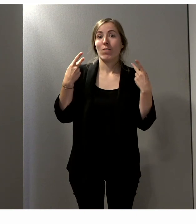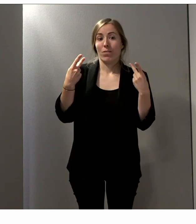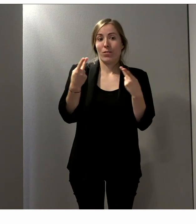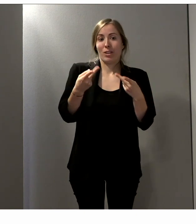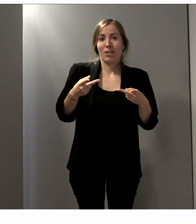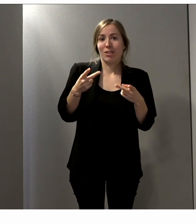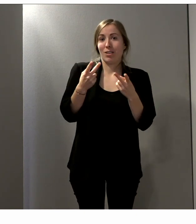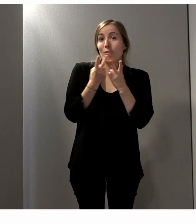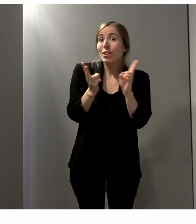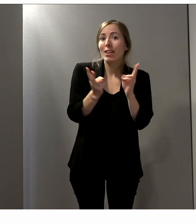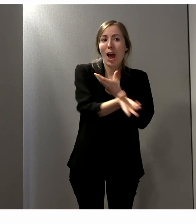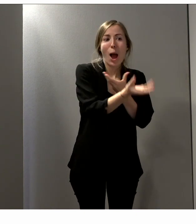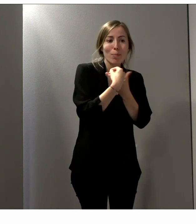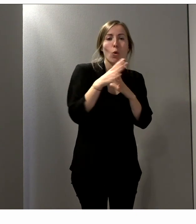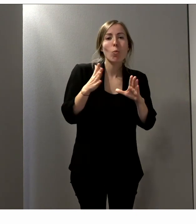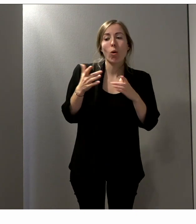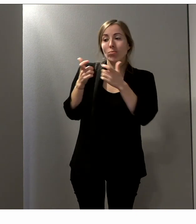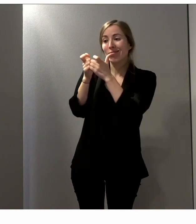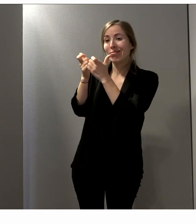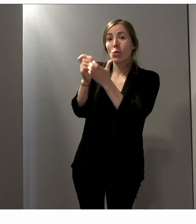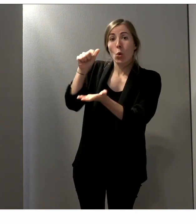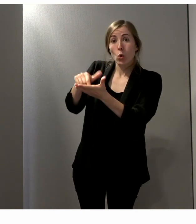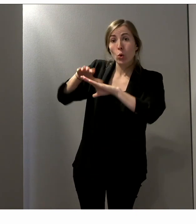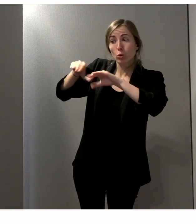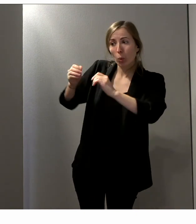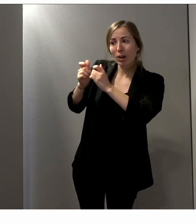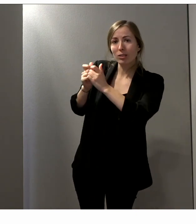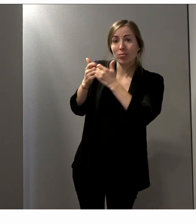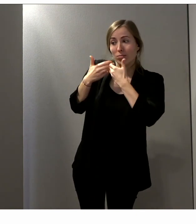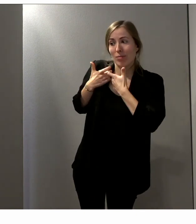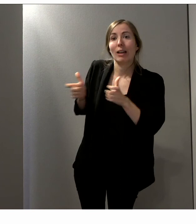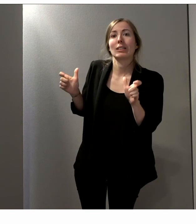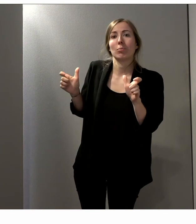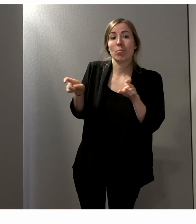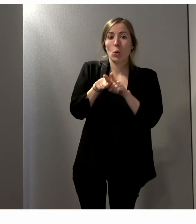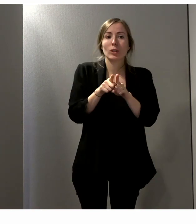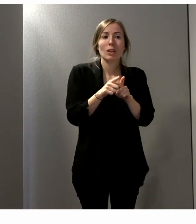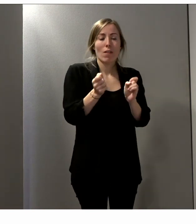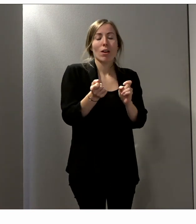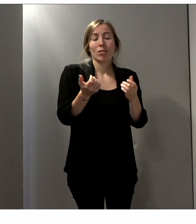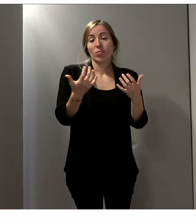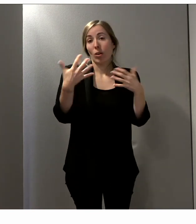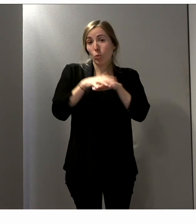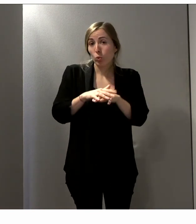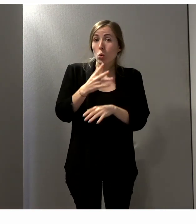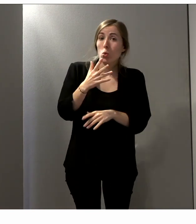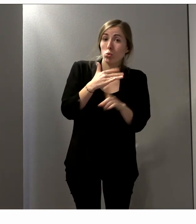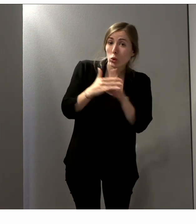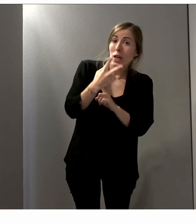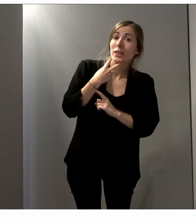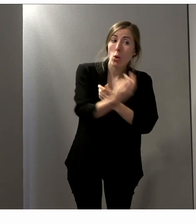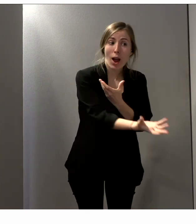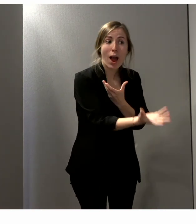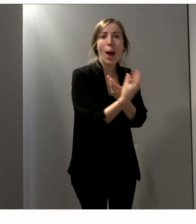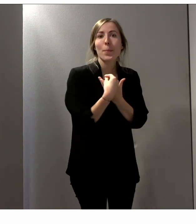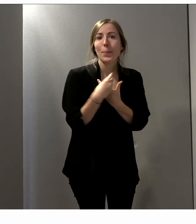garantissant l'accès aux infrastructures, mais aussi, surtout, en s'assurant de l'inclusion sociale et citoyenne. Avec